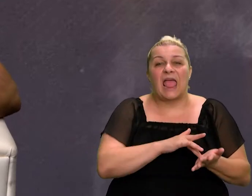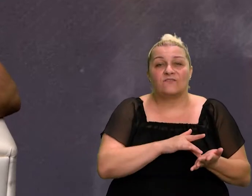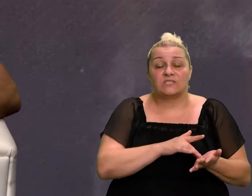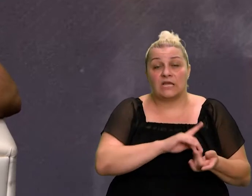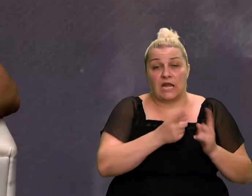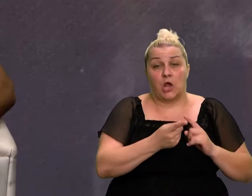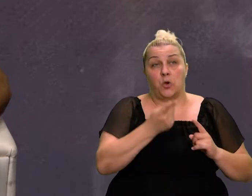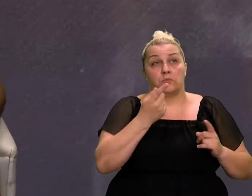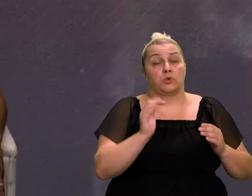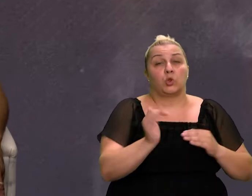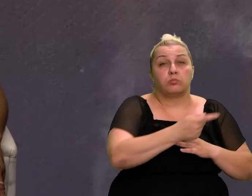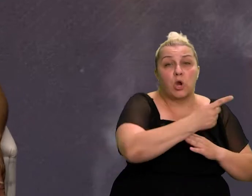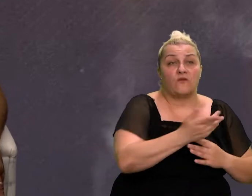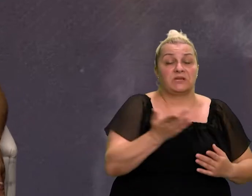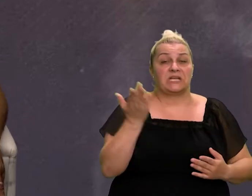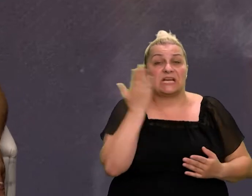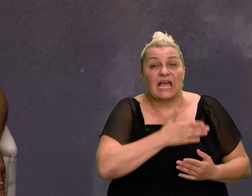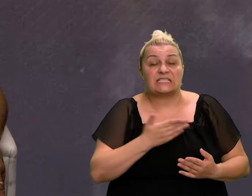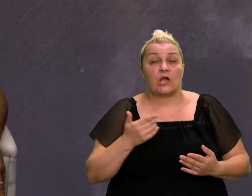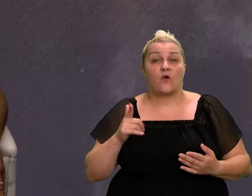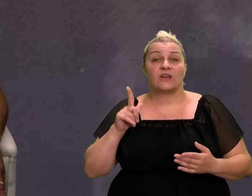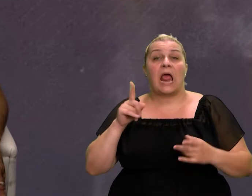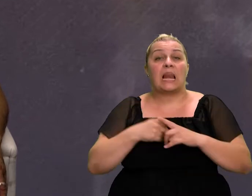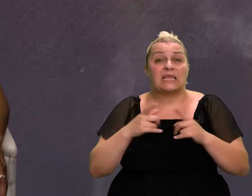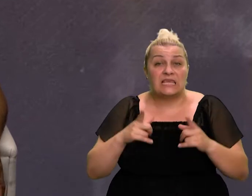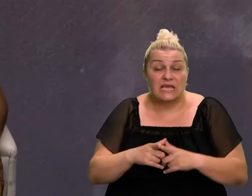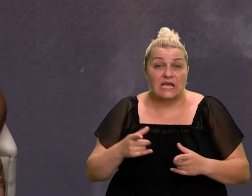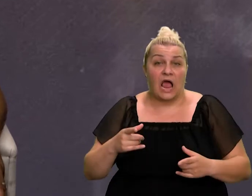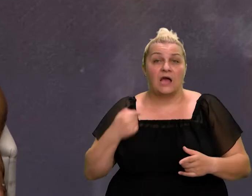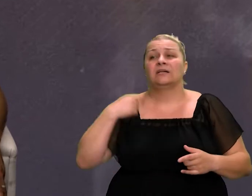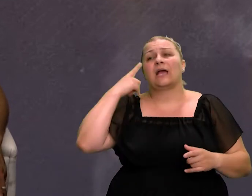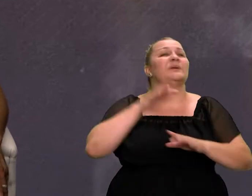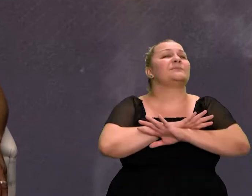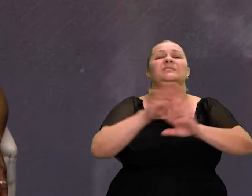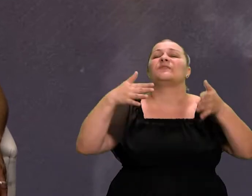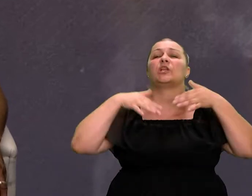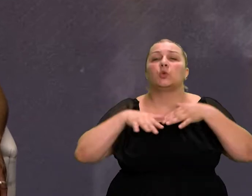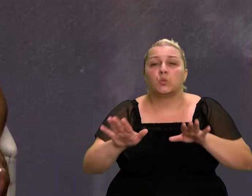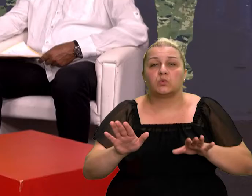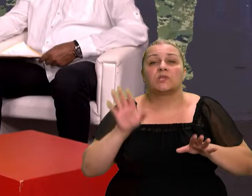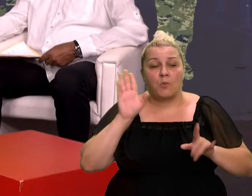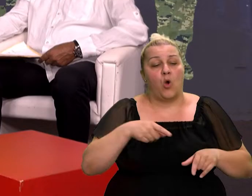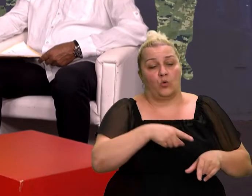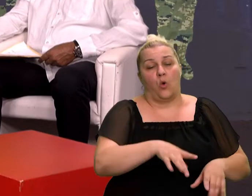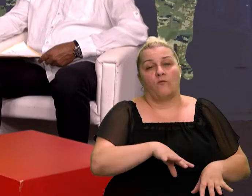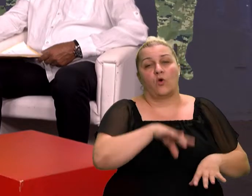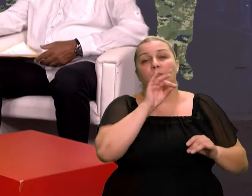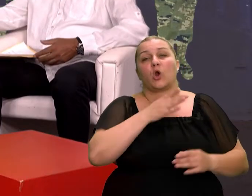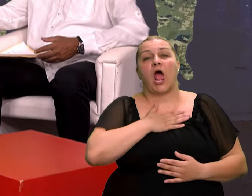od Dubrovnika, pa možda i Hercegovna, Lika. Ja mislim da svi ljudi mogu naći sebe u ovome. Da.